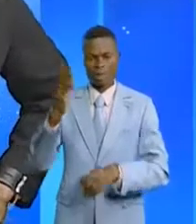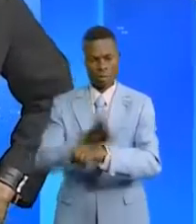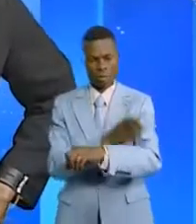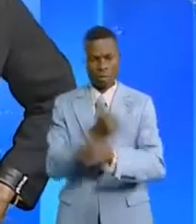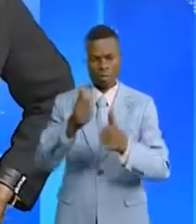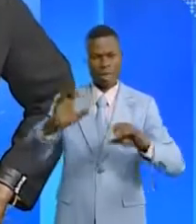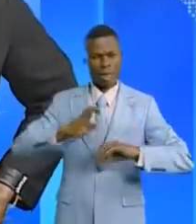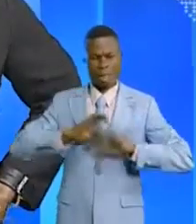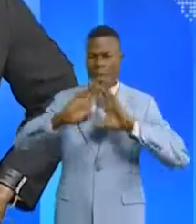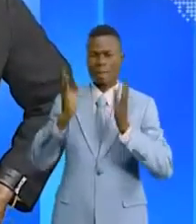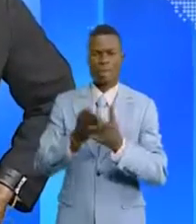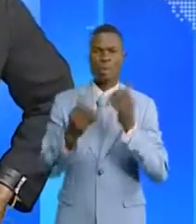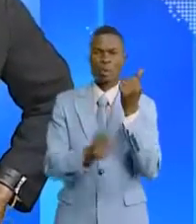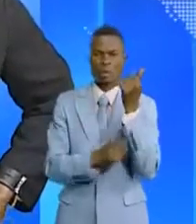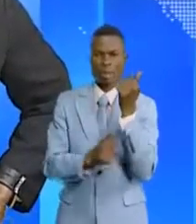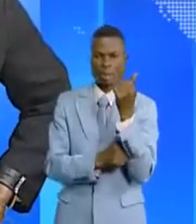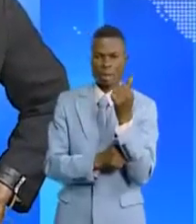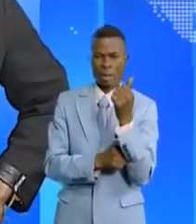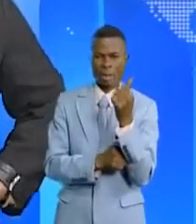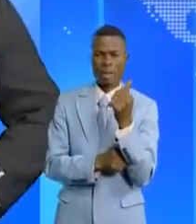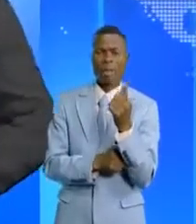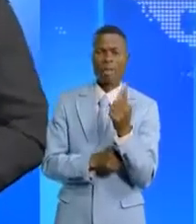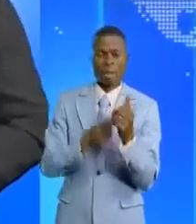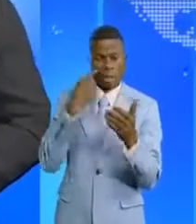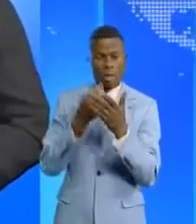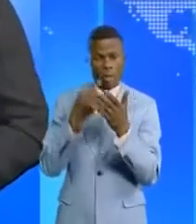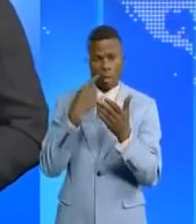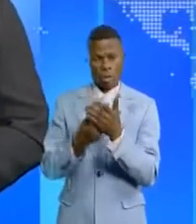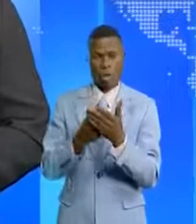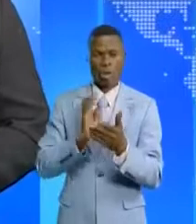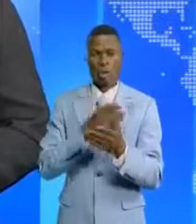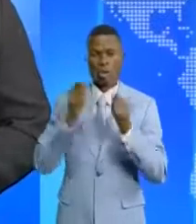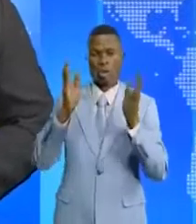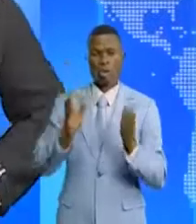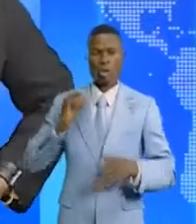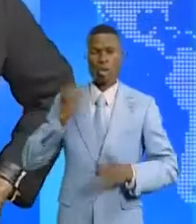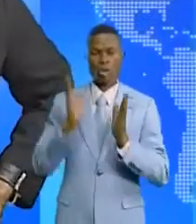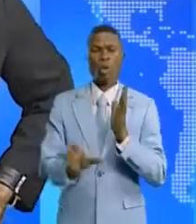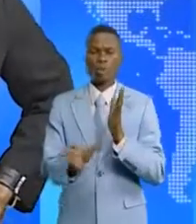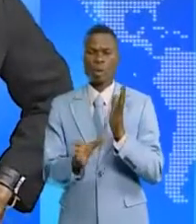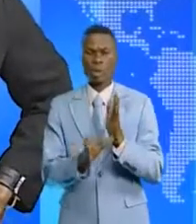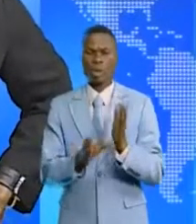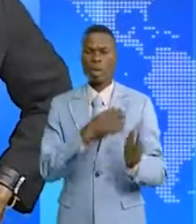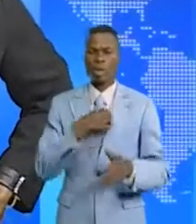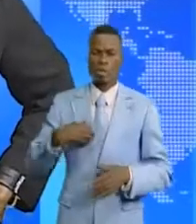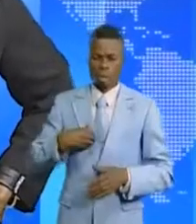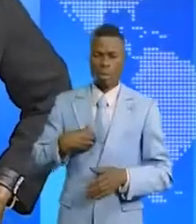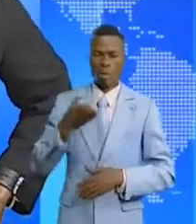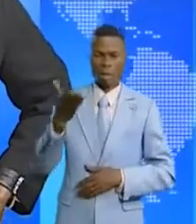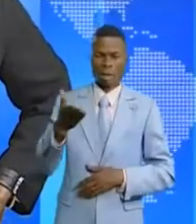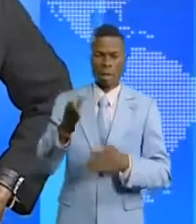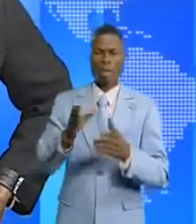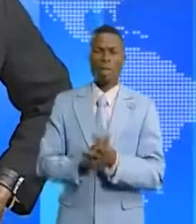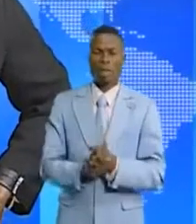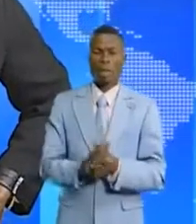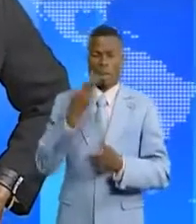satisfaction de la population bénéficiaire. constats aident madame le gouverneur intérimaire Jeannette Longa Moussouamba